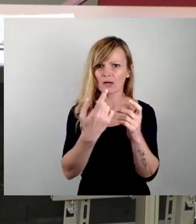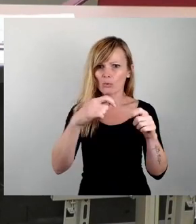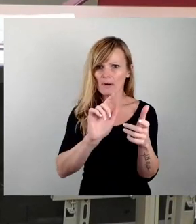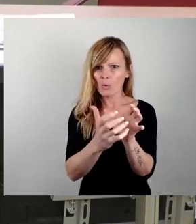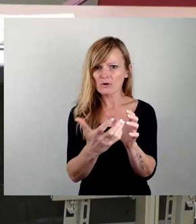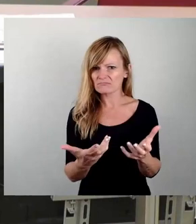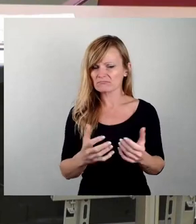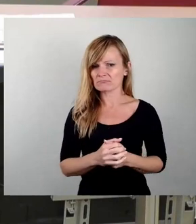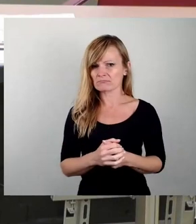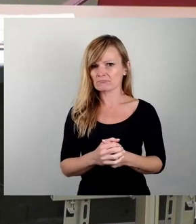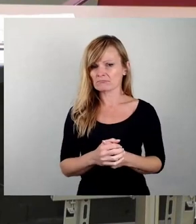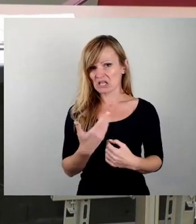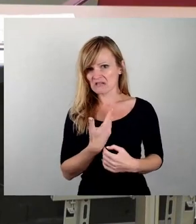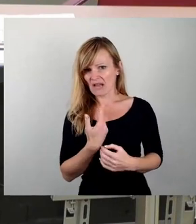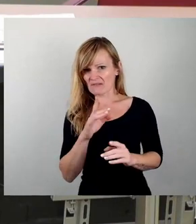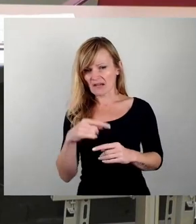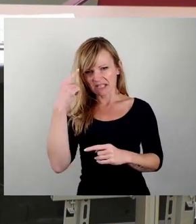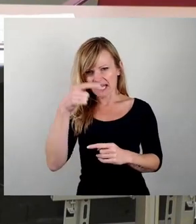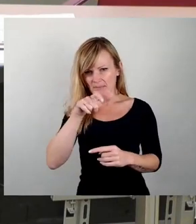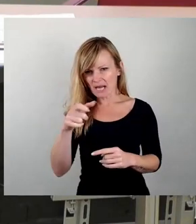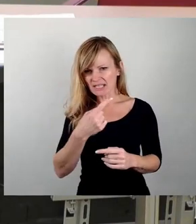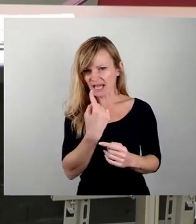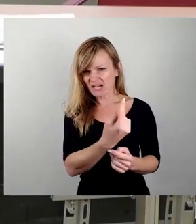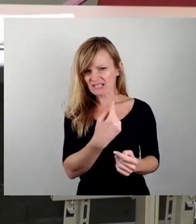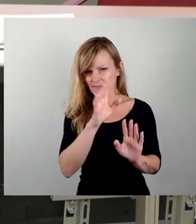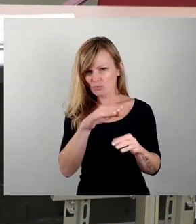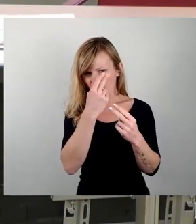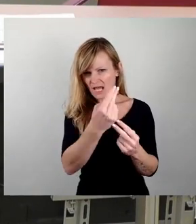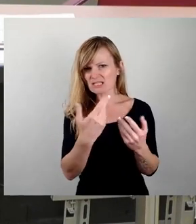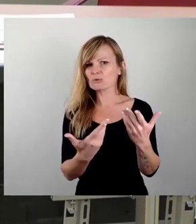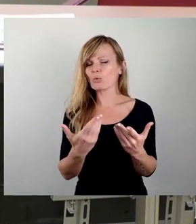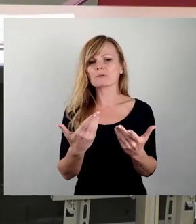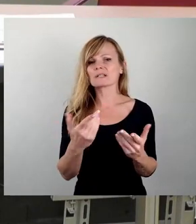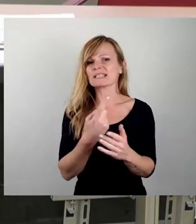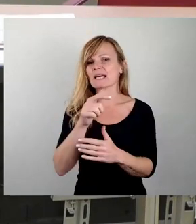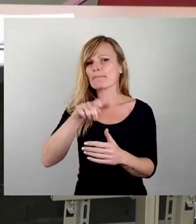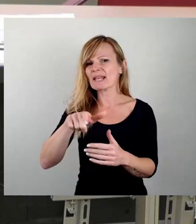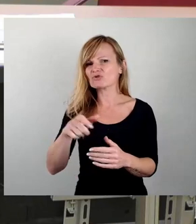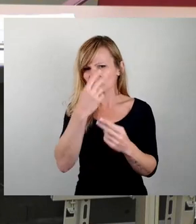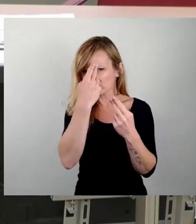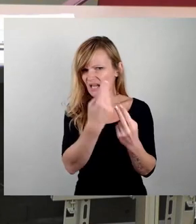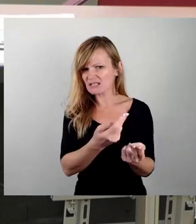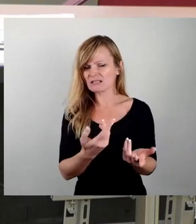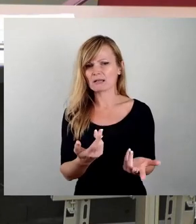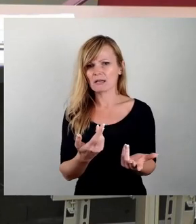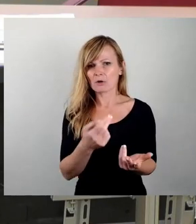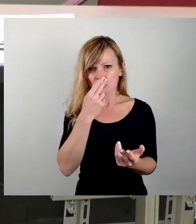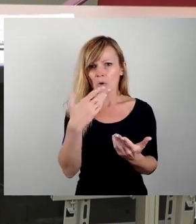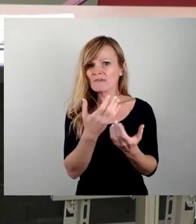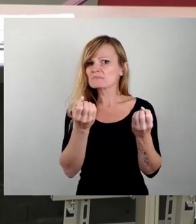Könnte man zweifelhafte Denkmäler nicht auch einfach sich selbst oder gar diesen Menschen überlassen? Und gucken, was passiert?